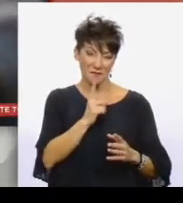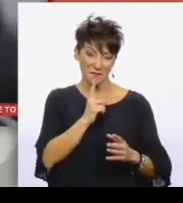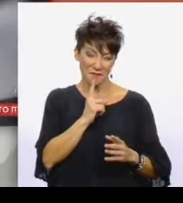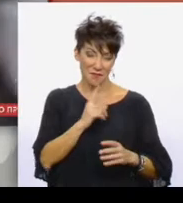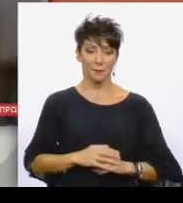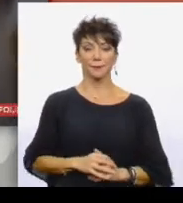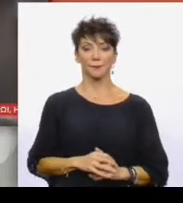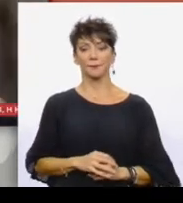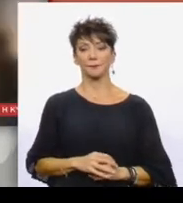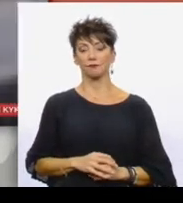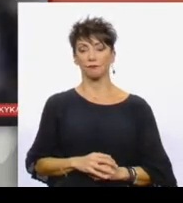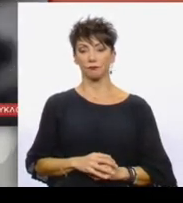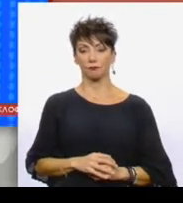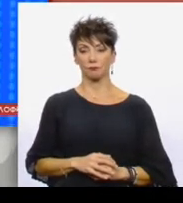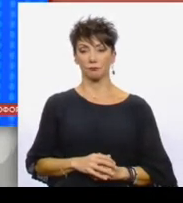Χρυσής Αυγής.